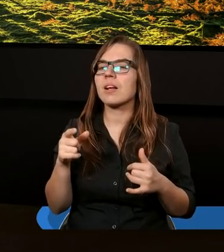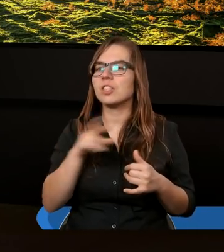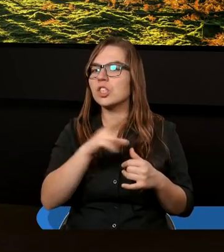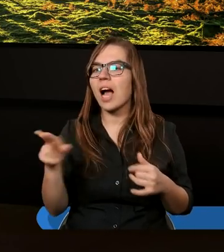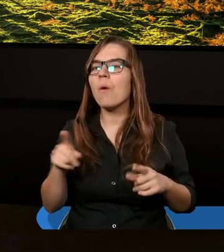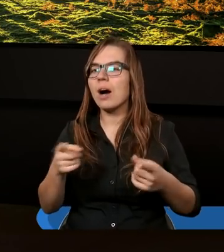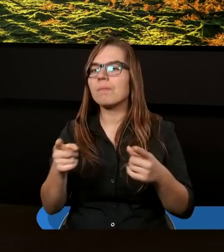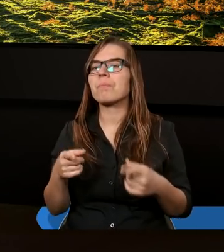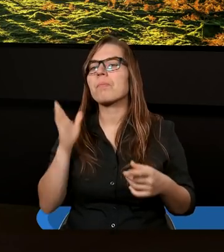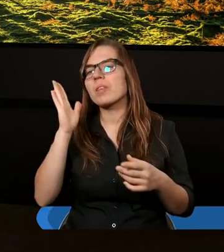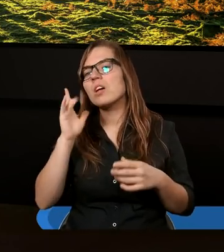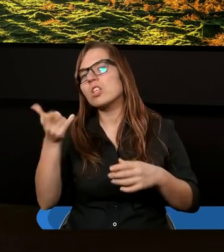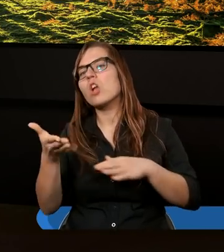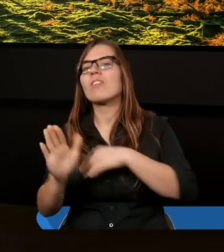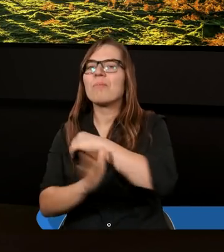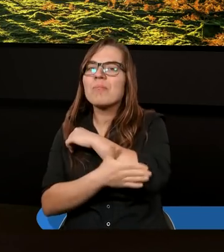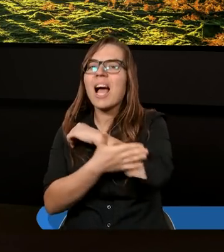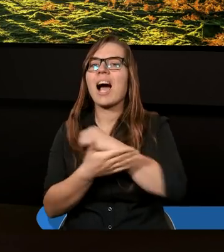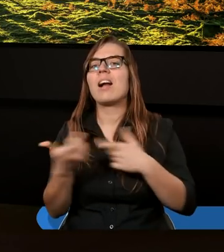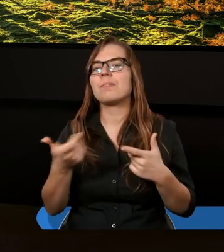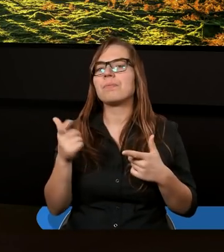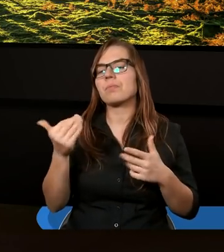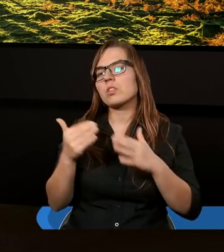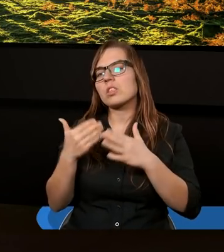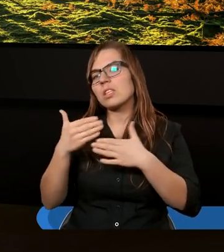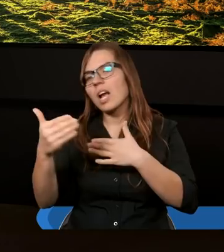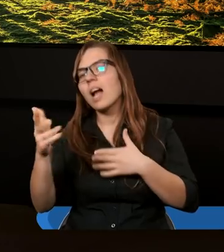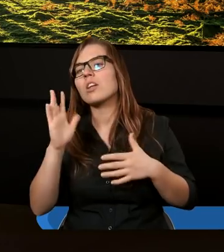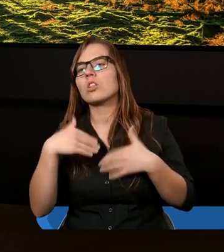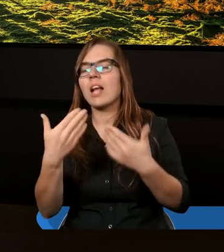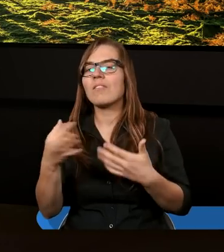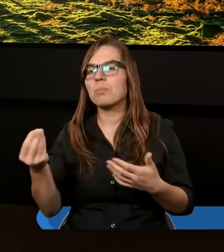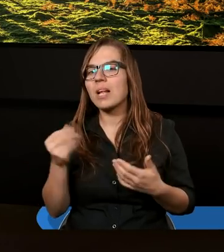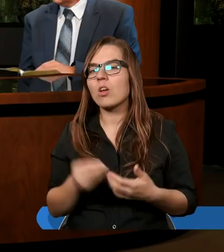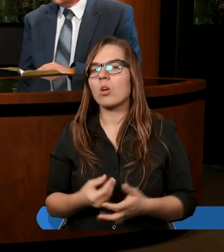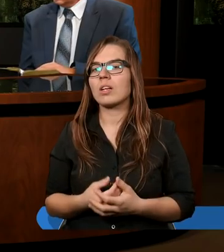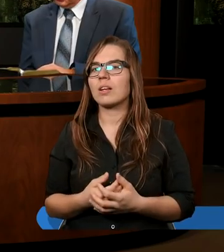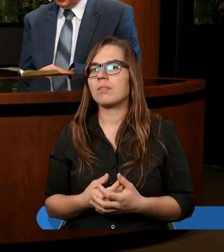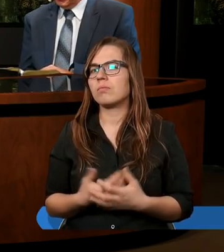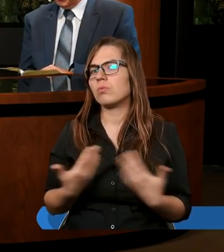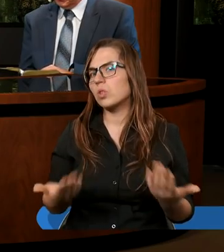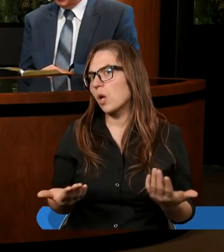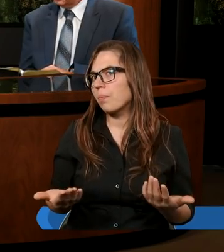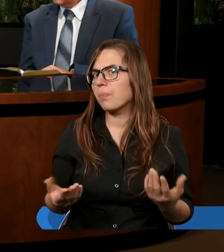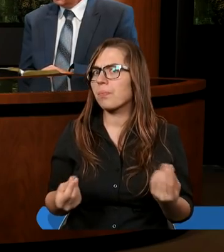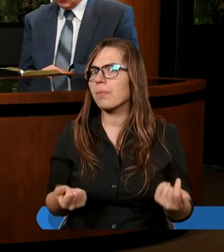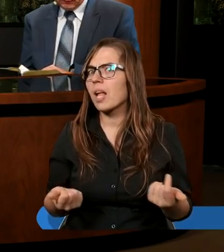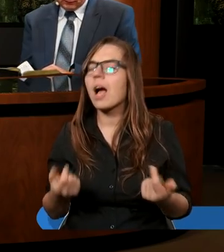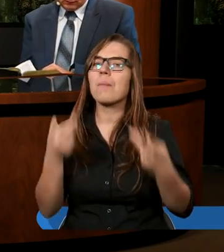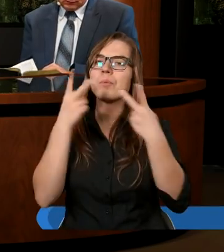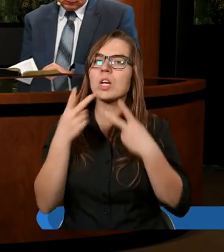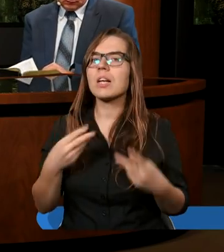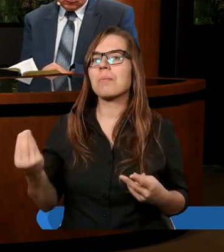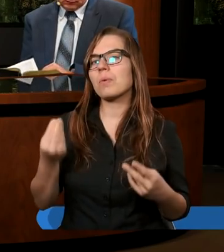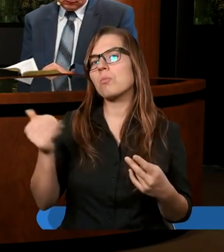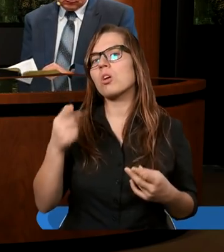tych działań, no oni jakoś też potem wspierali tych, którzy wcześniej dawali swoje pieniądze. No, ale przeczytajmy jeszcze